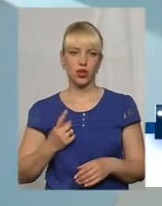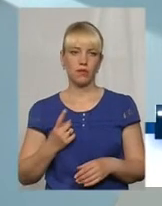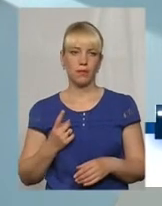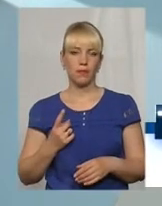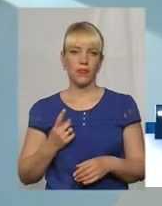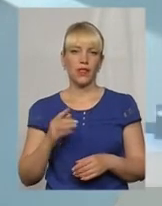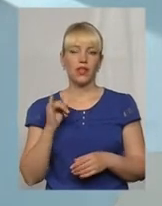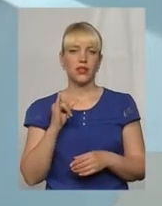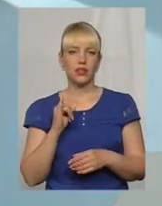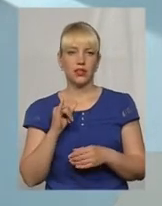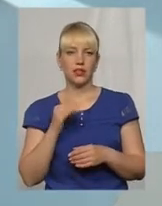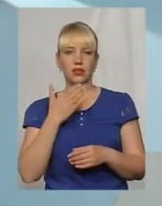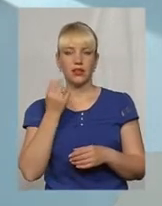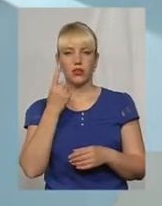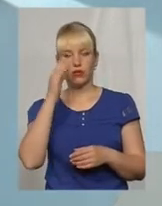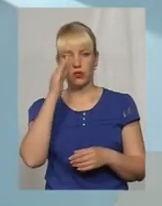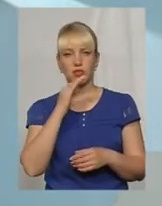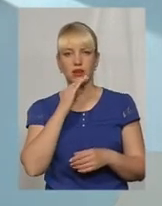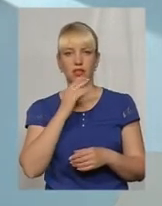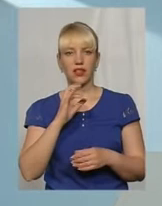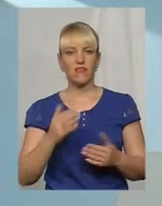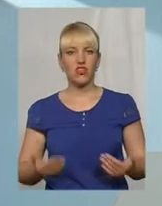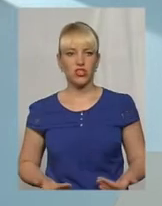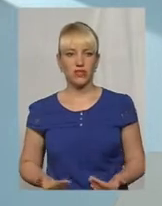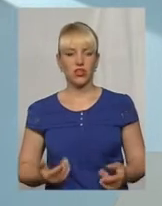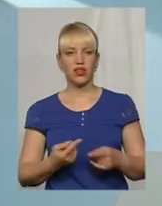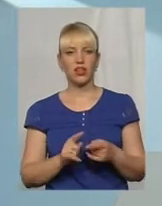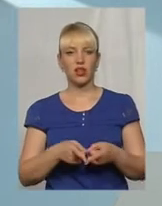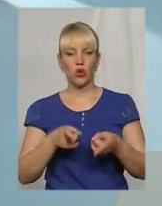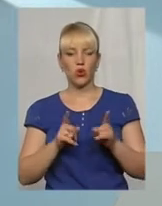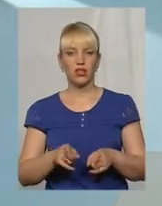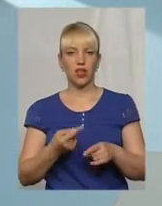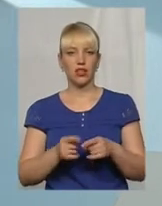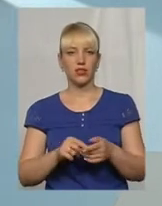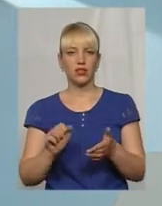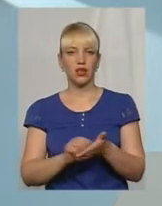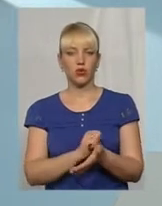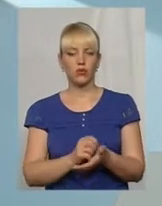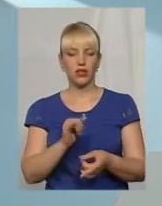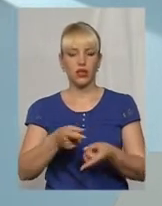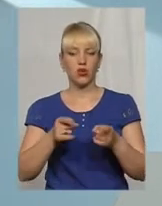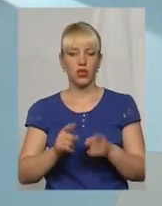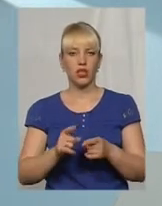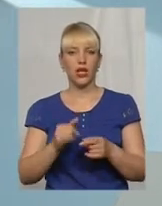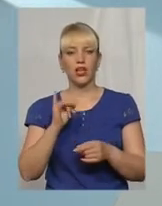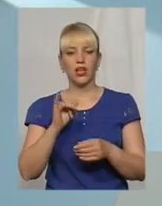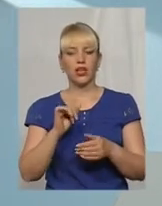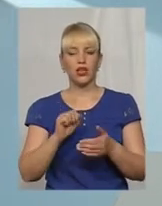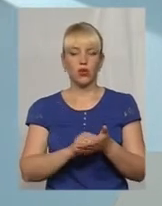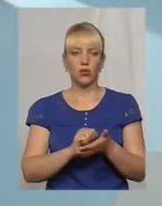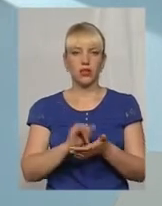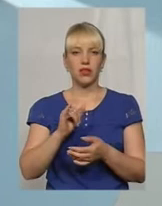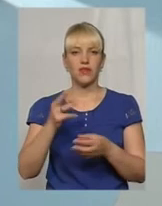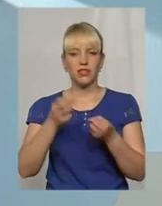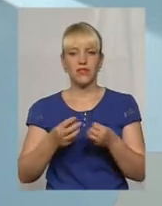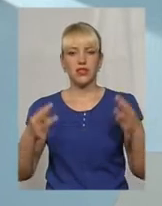нету одного із родителей вживих. Це оригіналь этих документів, помимо оригінального свидетельства рождений. Здесь свидетельням